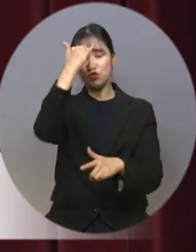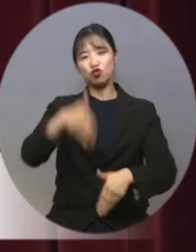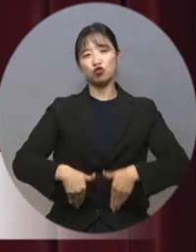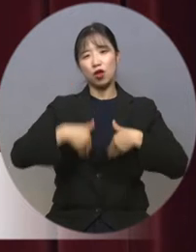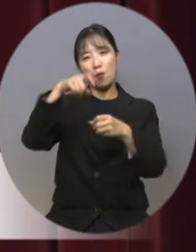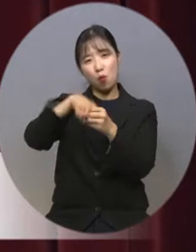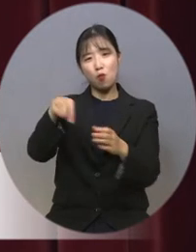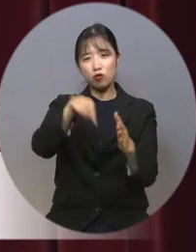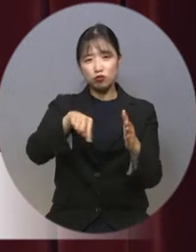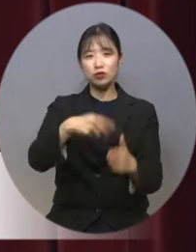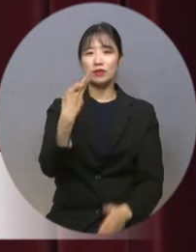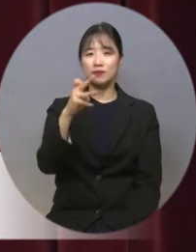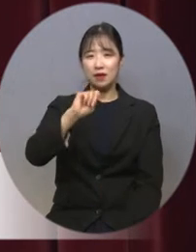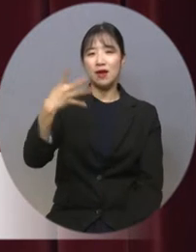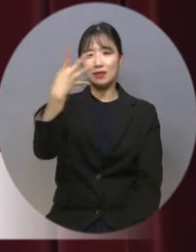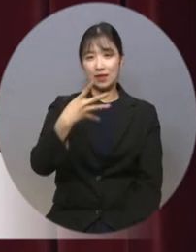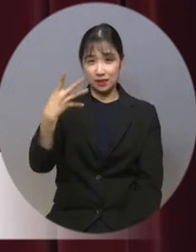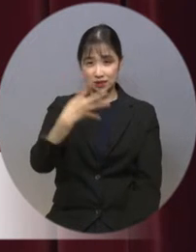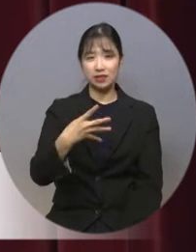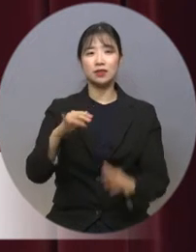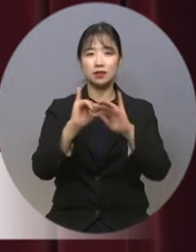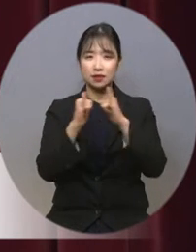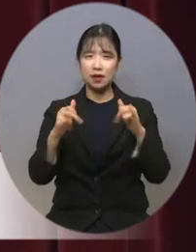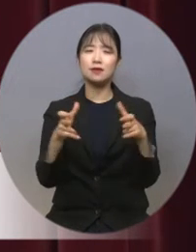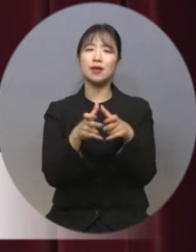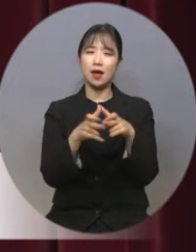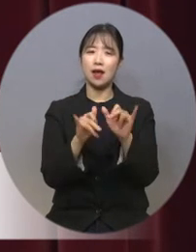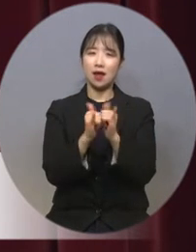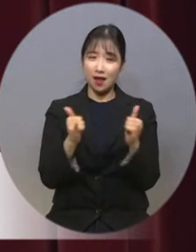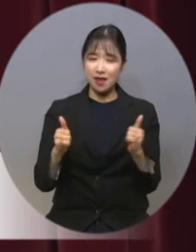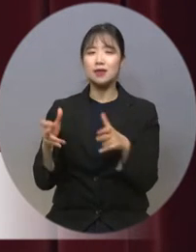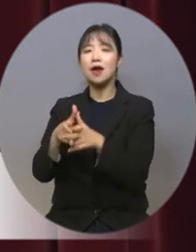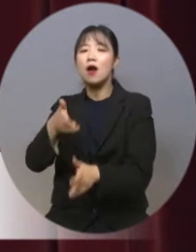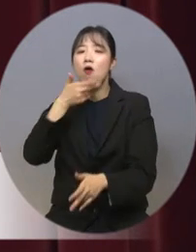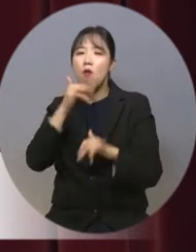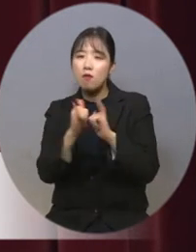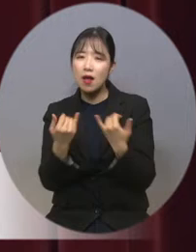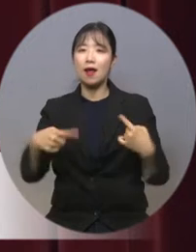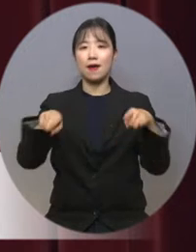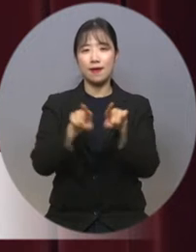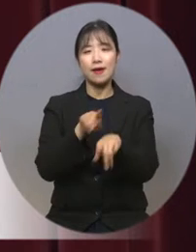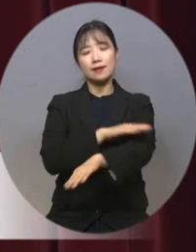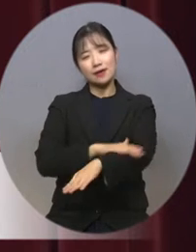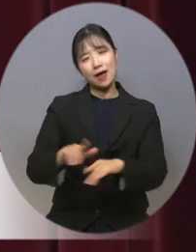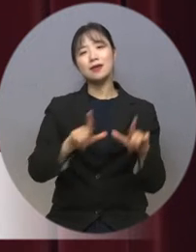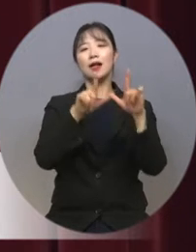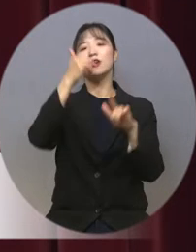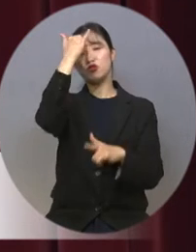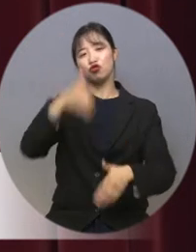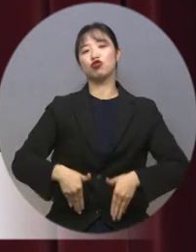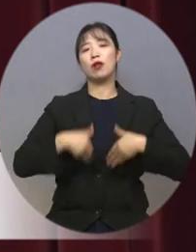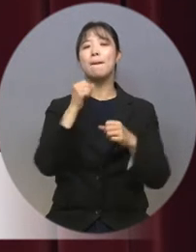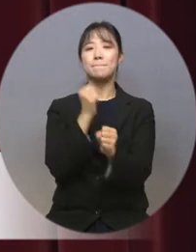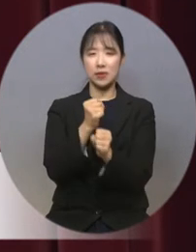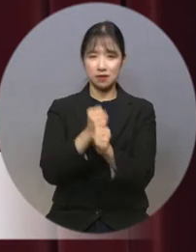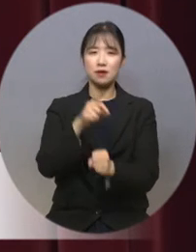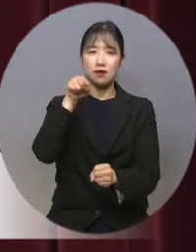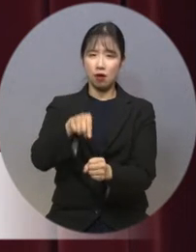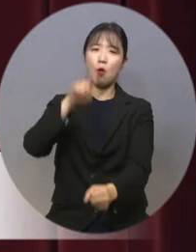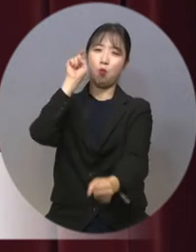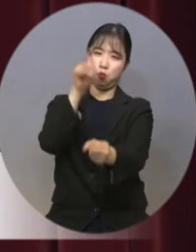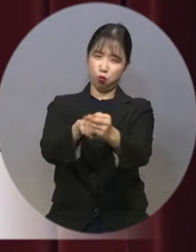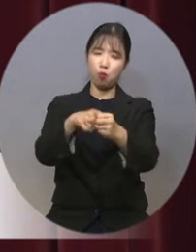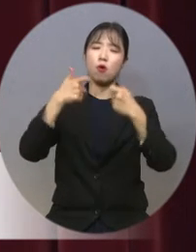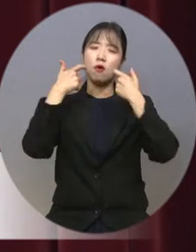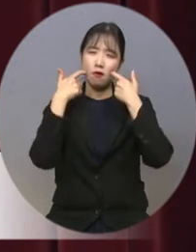13만 4천여 분이 장애인들이 비자인과 더불어 달사는 충남을 만들자 이것이 도저히 확실한 목표 중에